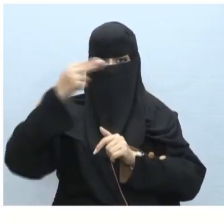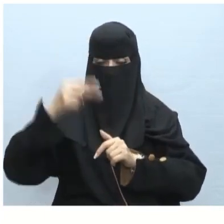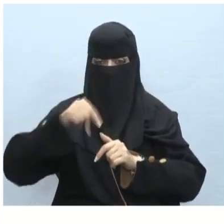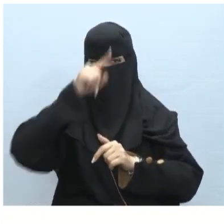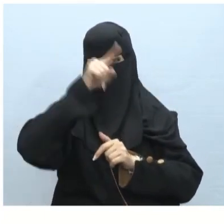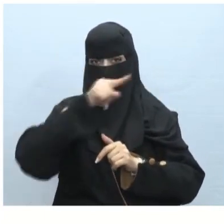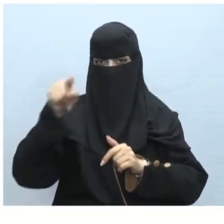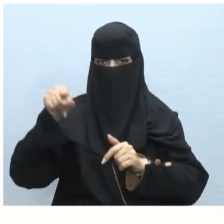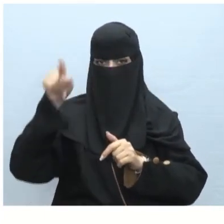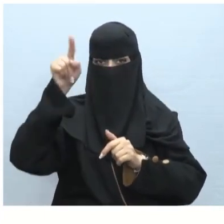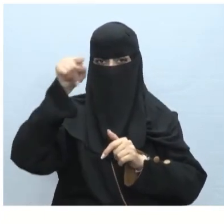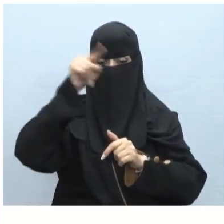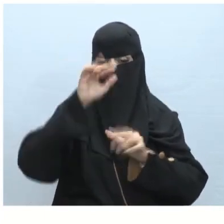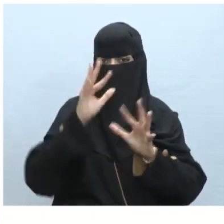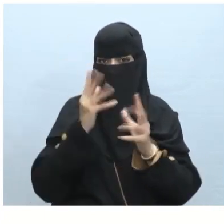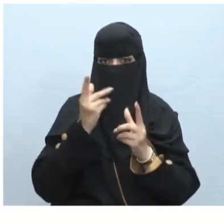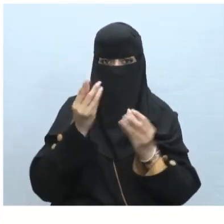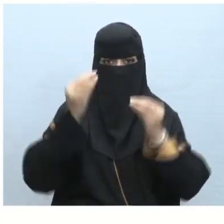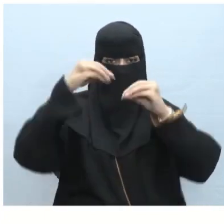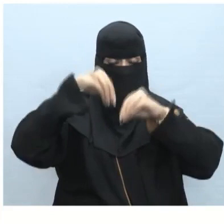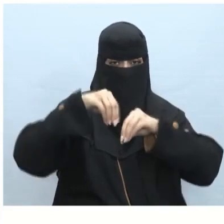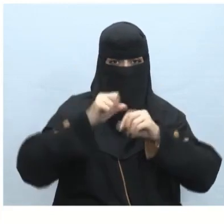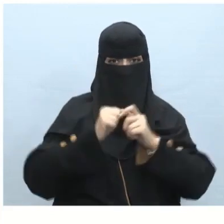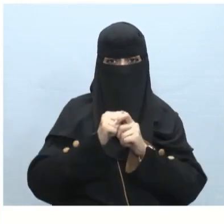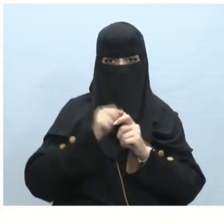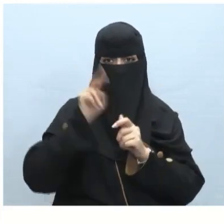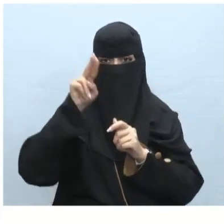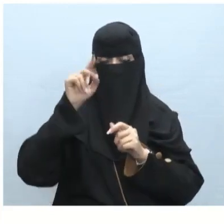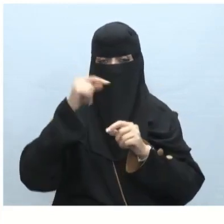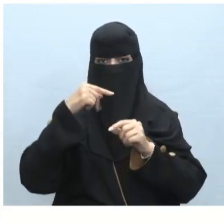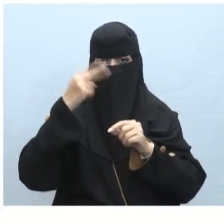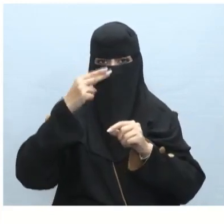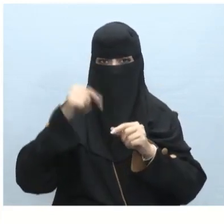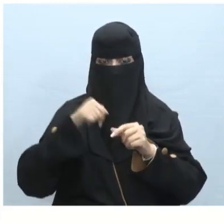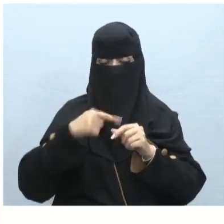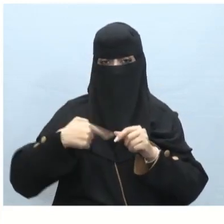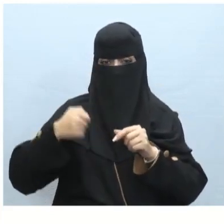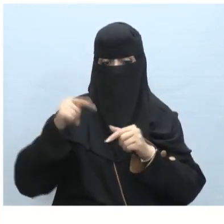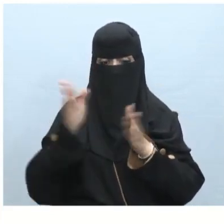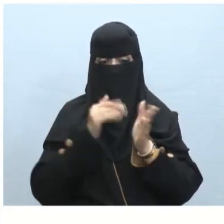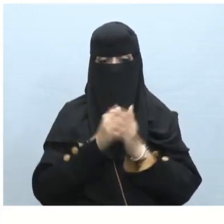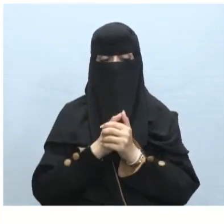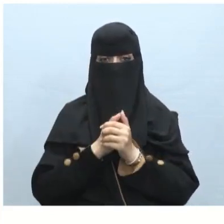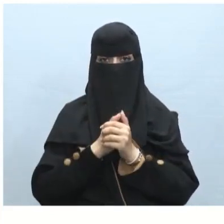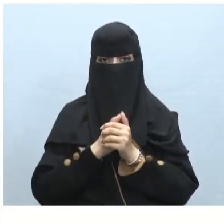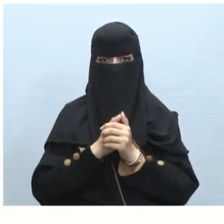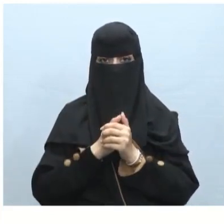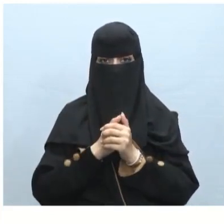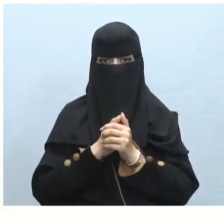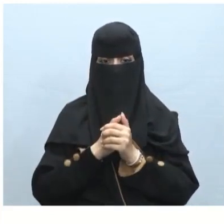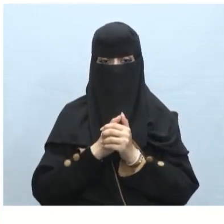سنتعلم في هذا الدرس رسم SmartArt وتحرير رسم SmartArt